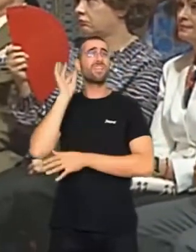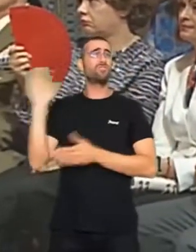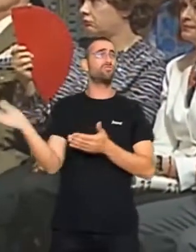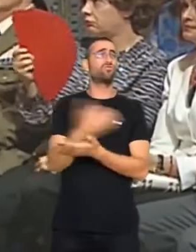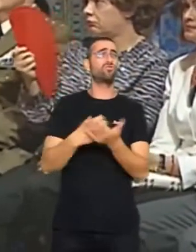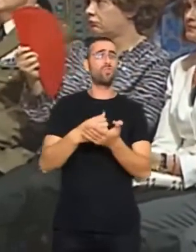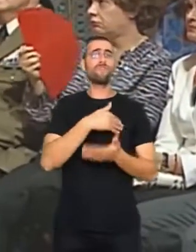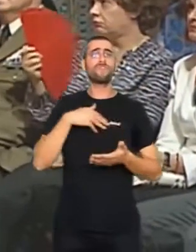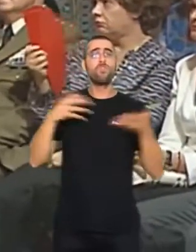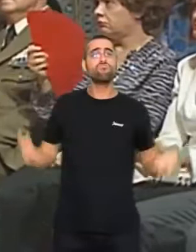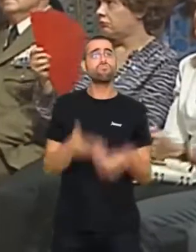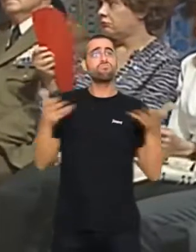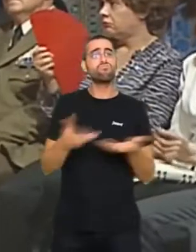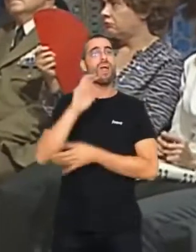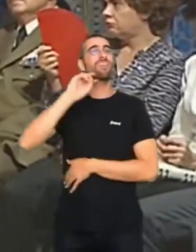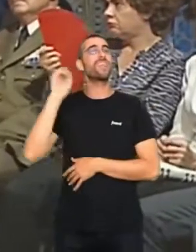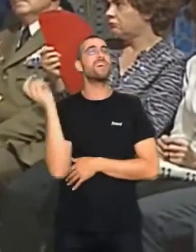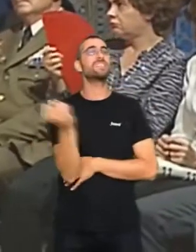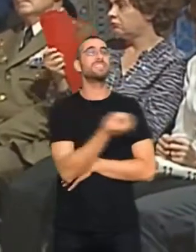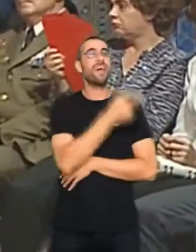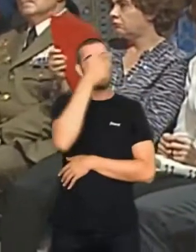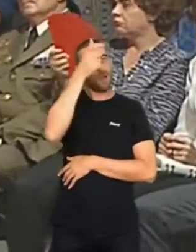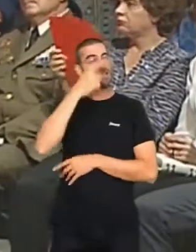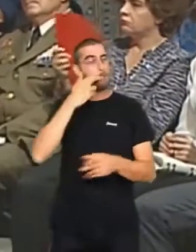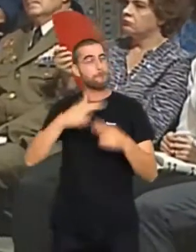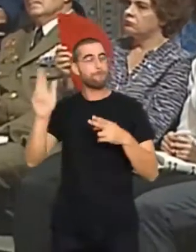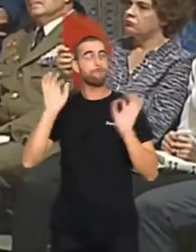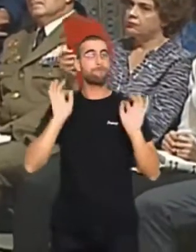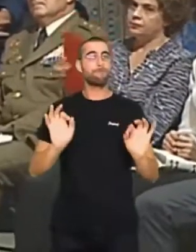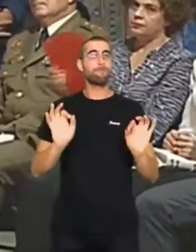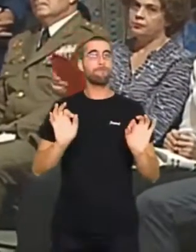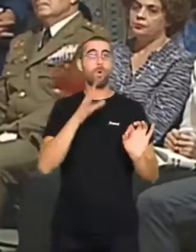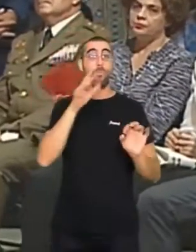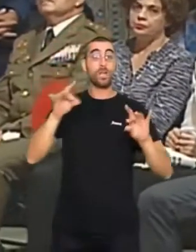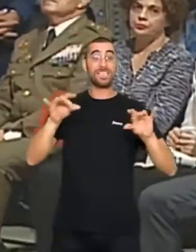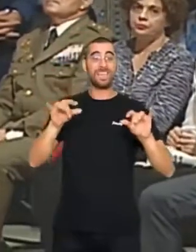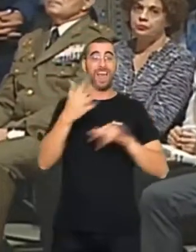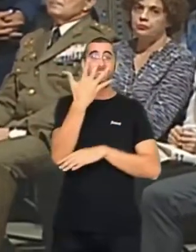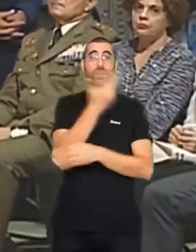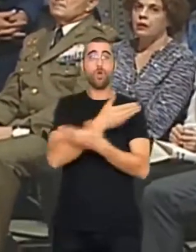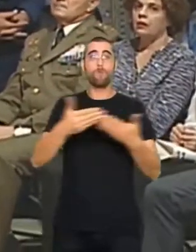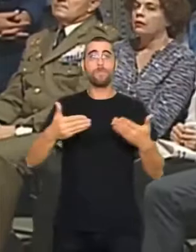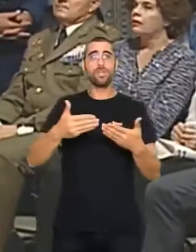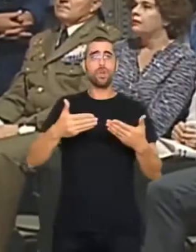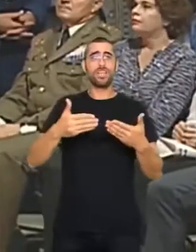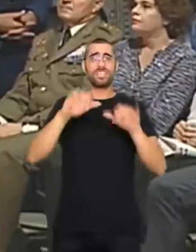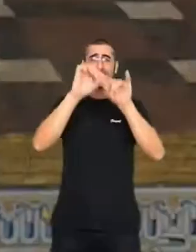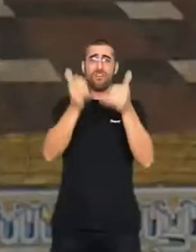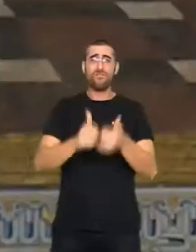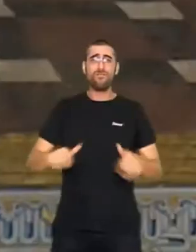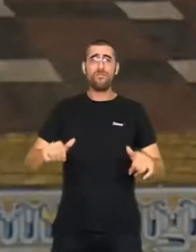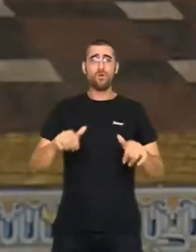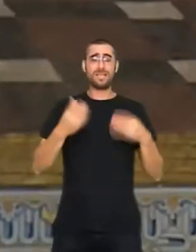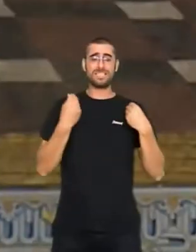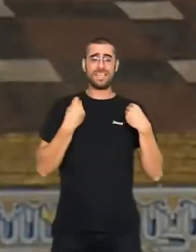enaltir la diversitat que ens caracteritza com a poble. Perquè a la nostra terra hi ha 5 milions de formes distintes